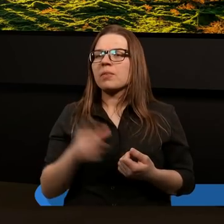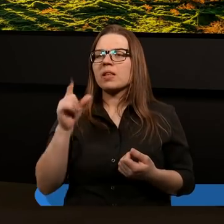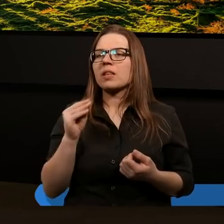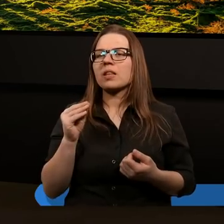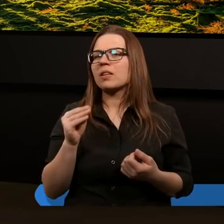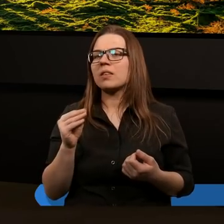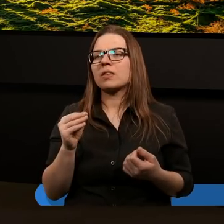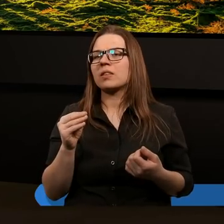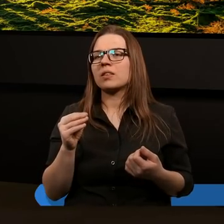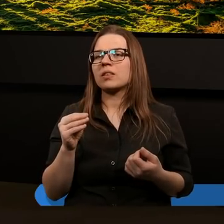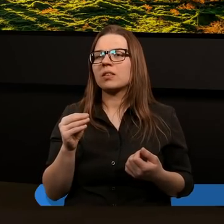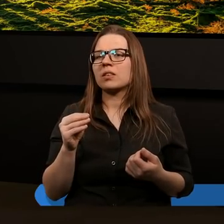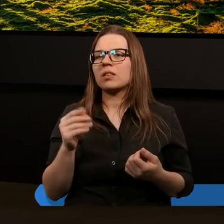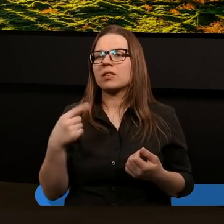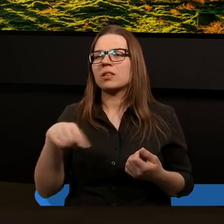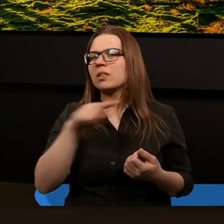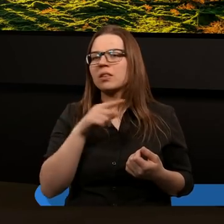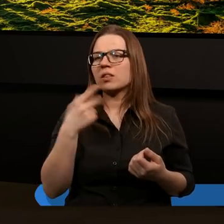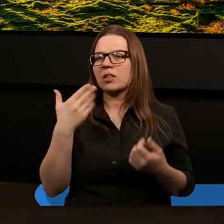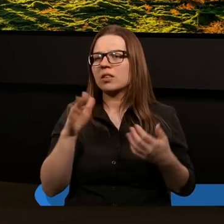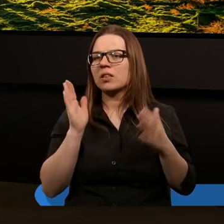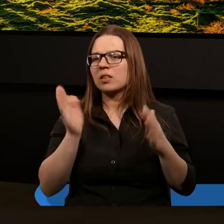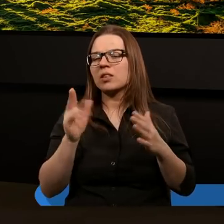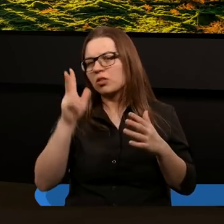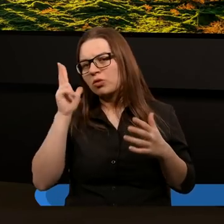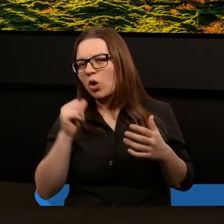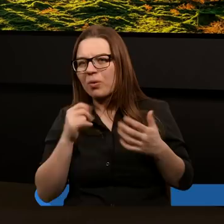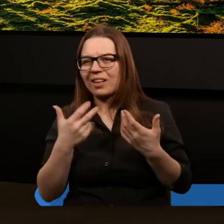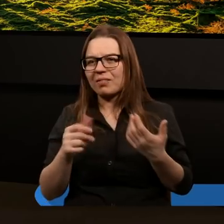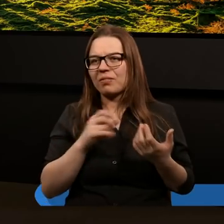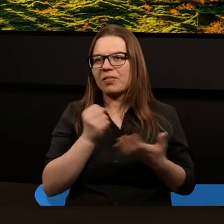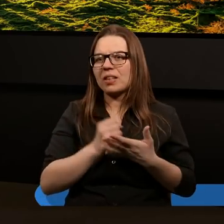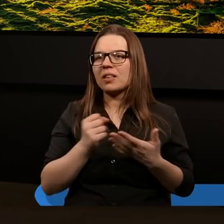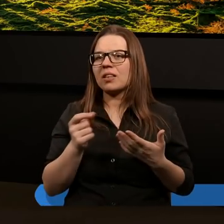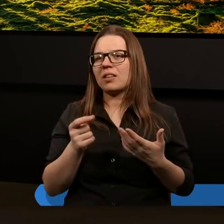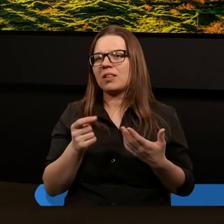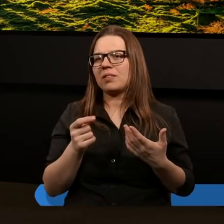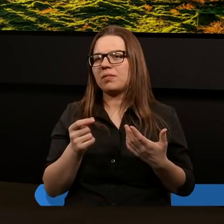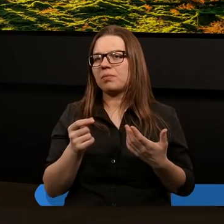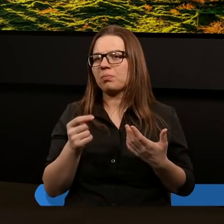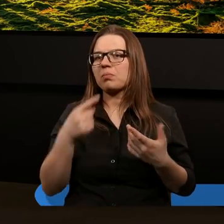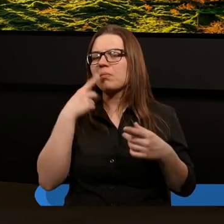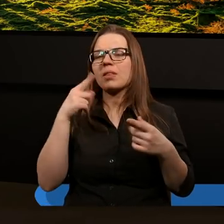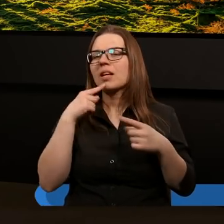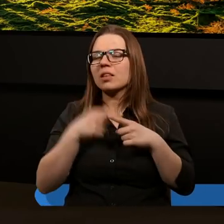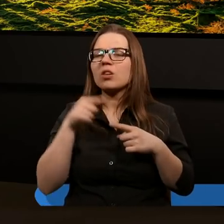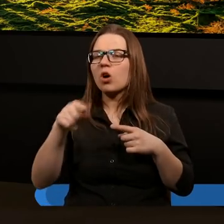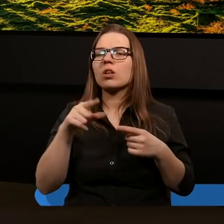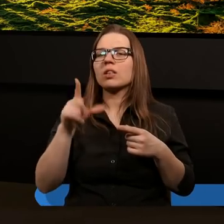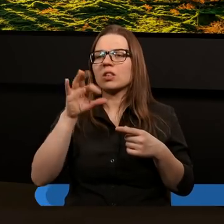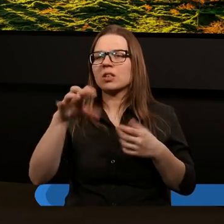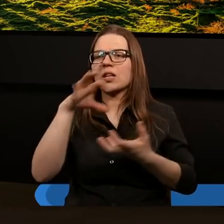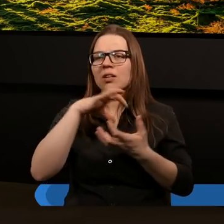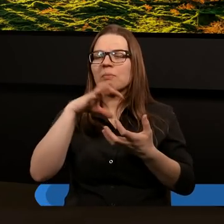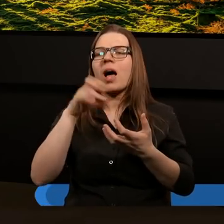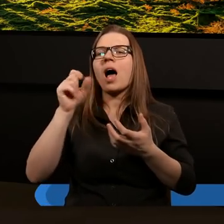że nie panowie z dystynkcjami żołnierskimi, oficerskimi decydują o losie tej planety,